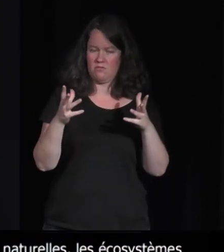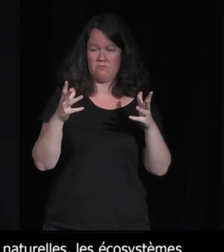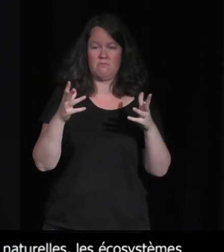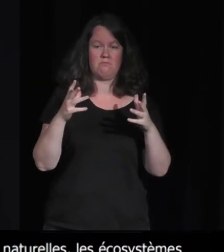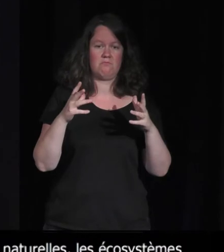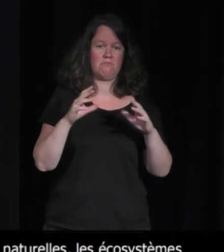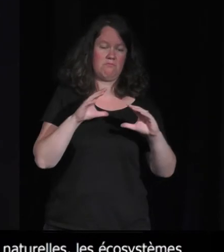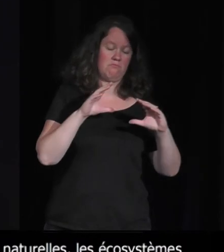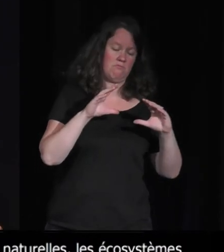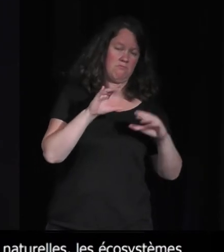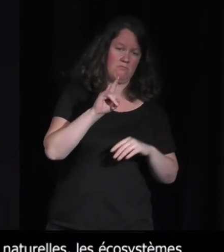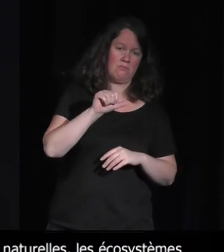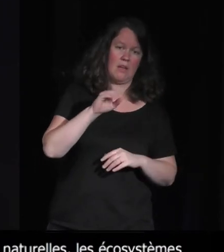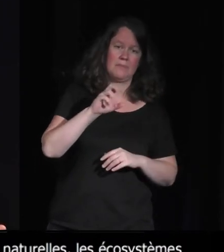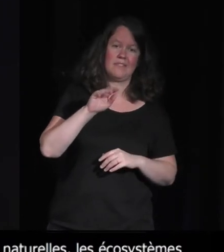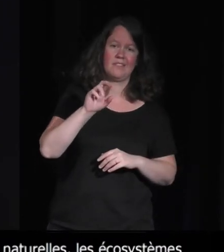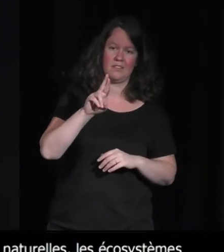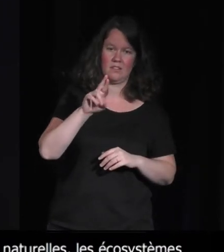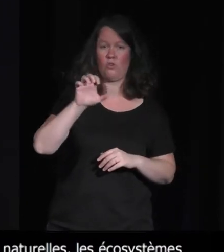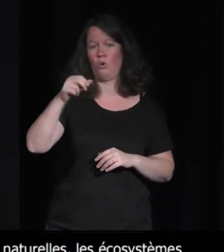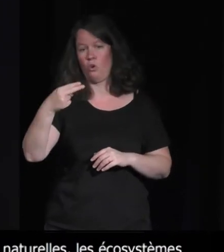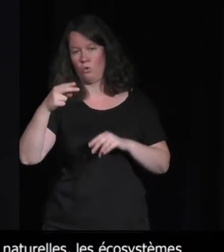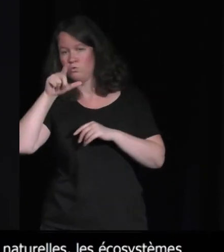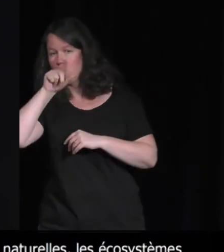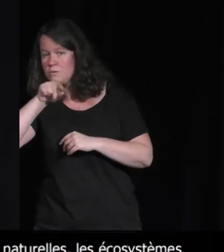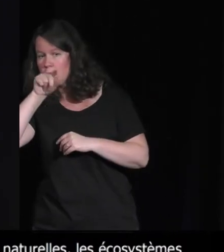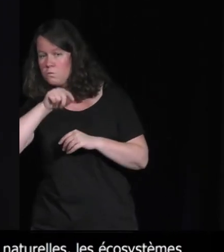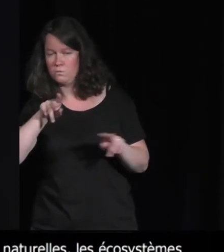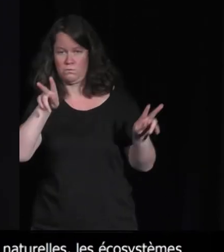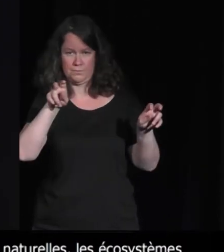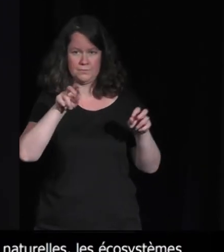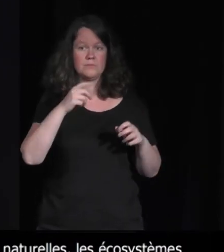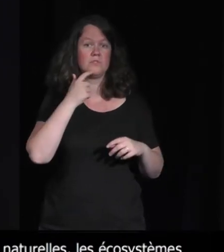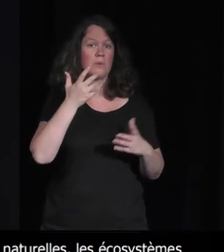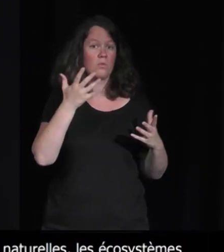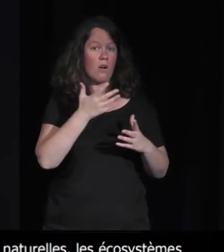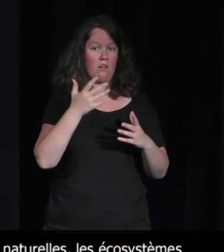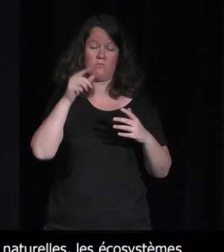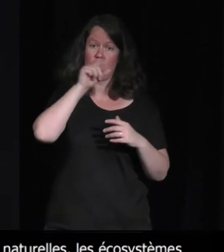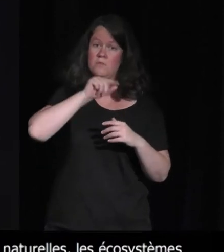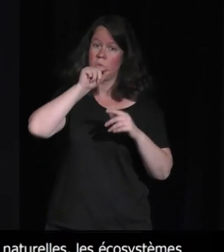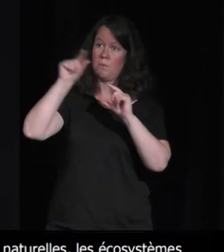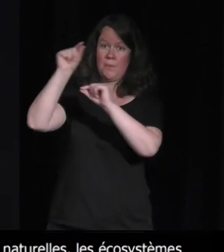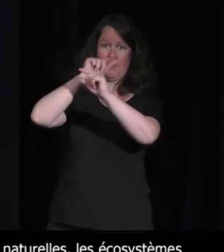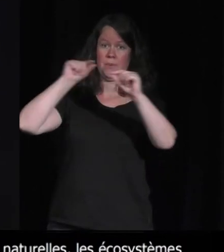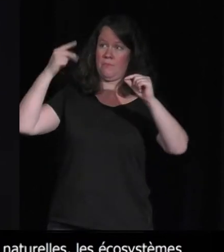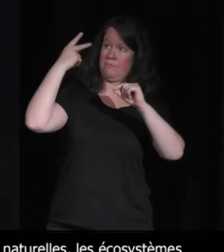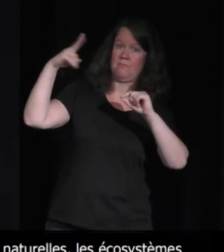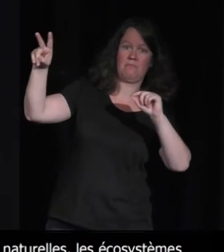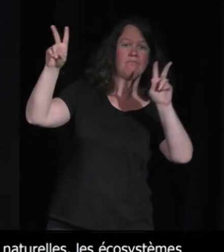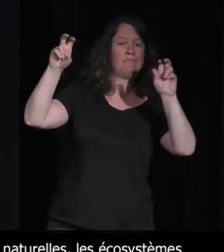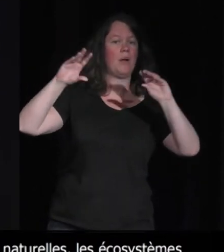Elle aborde cette notion de territoire, d'habitat. Donc,'est centré surtout sur les oiseaux. Et